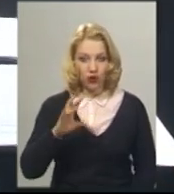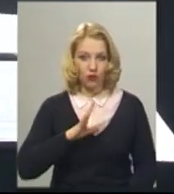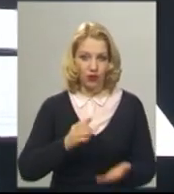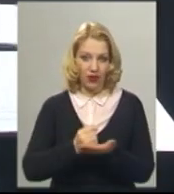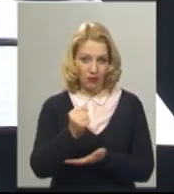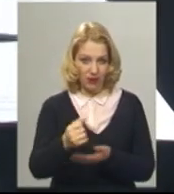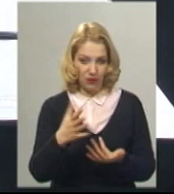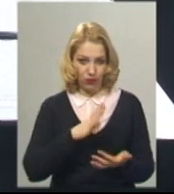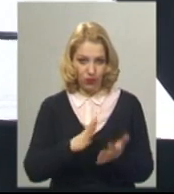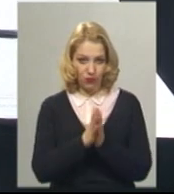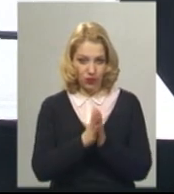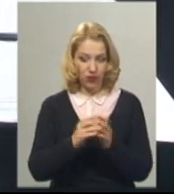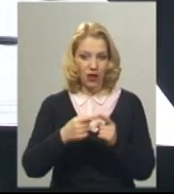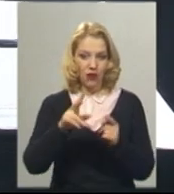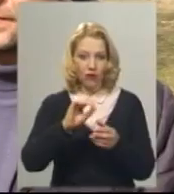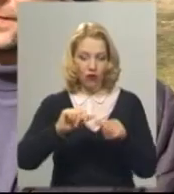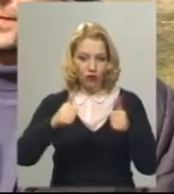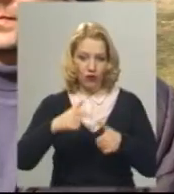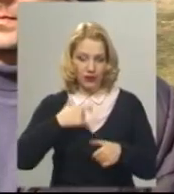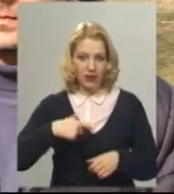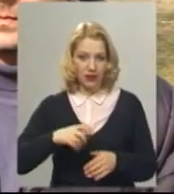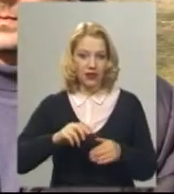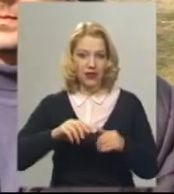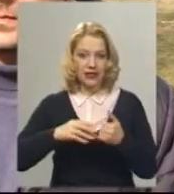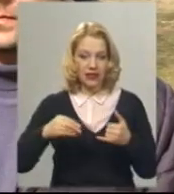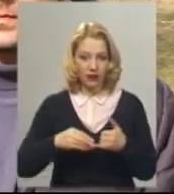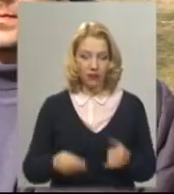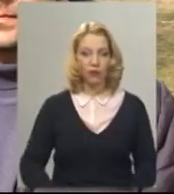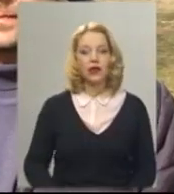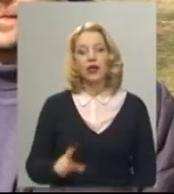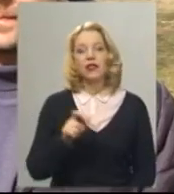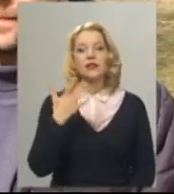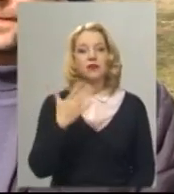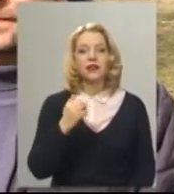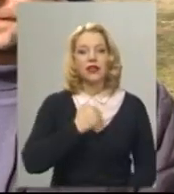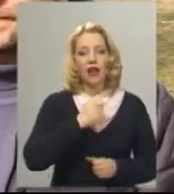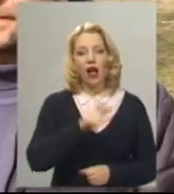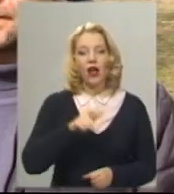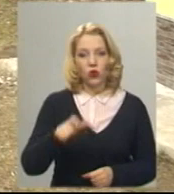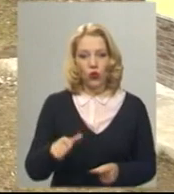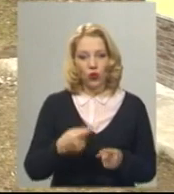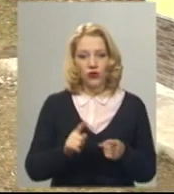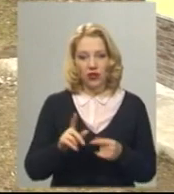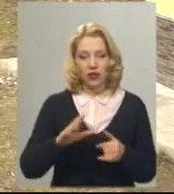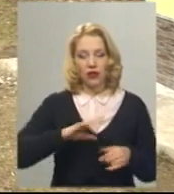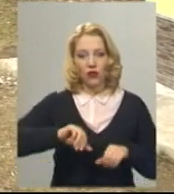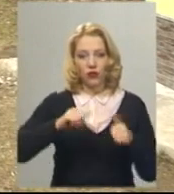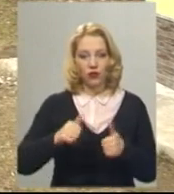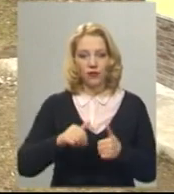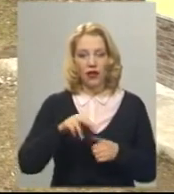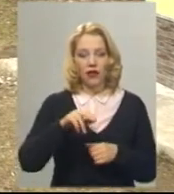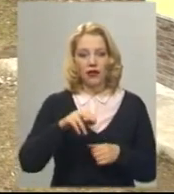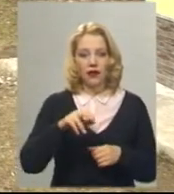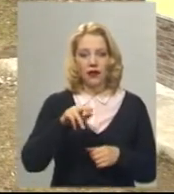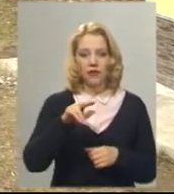даю. Які питання? З п'яти атовців, які оформляли документи на виділення їм земельних паїв, наділ надали